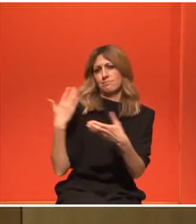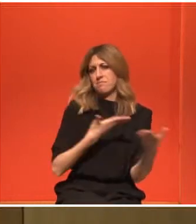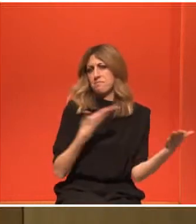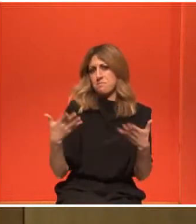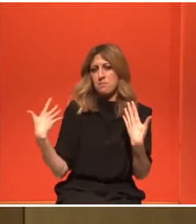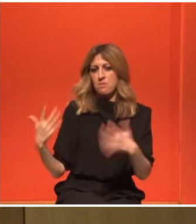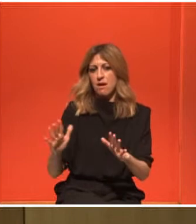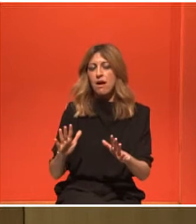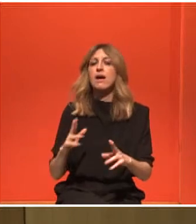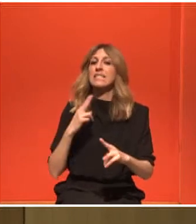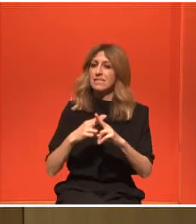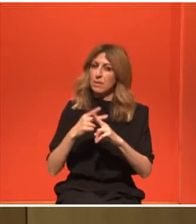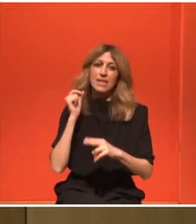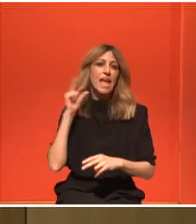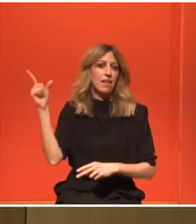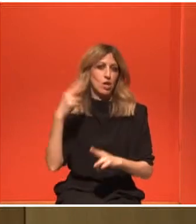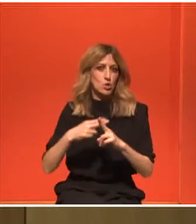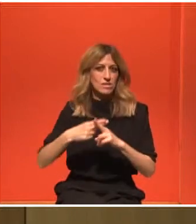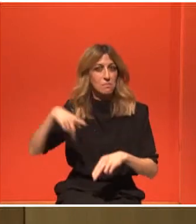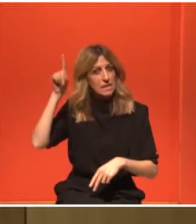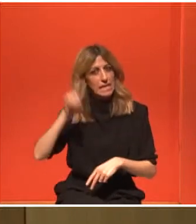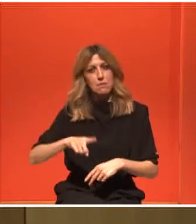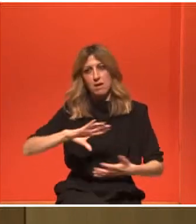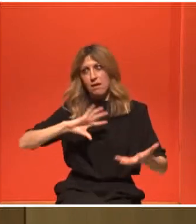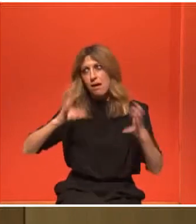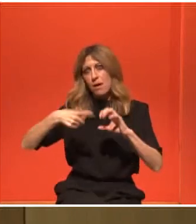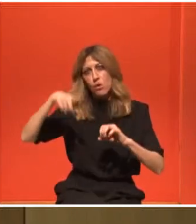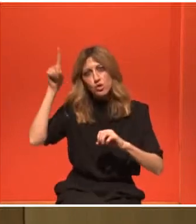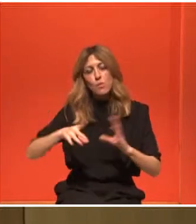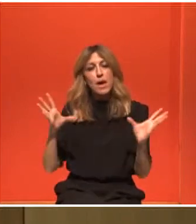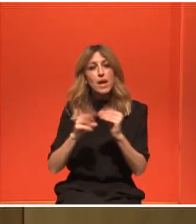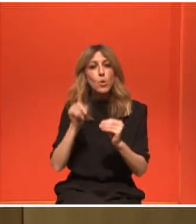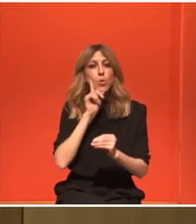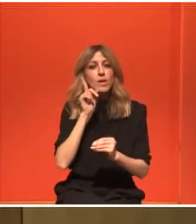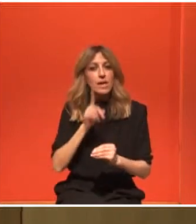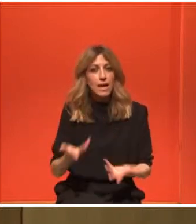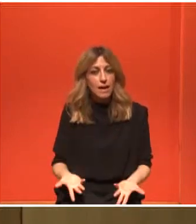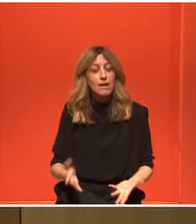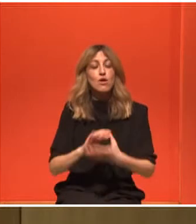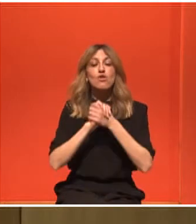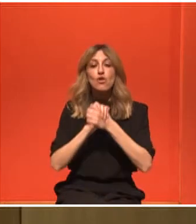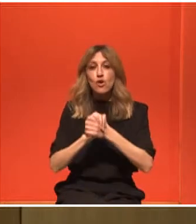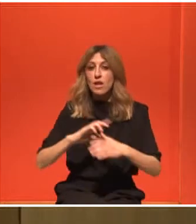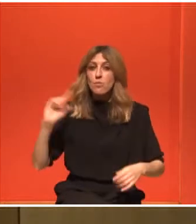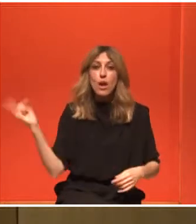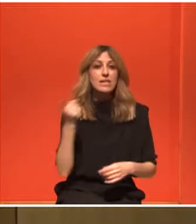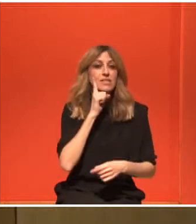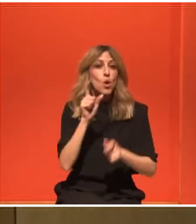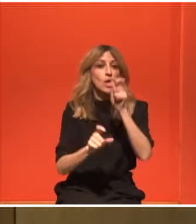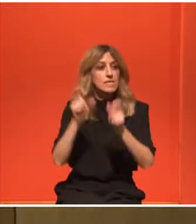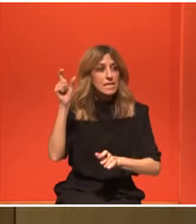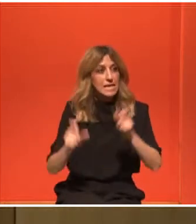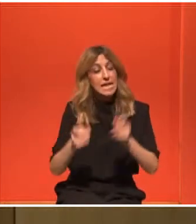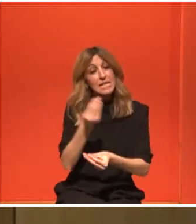εκδήλωση, σε μια σημαντική ημέρα, την Παγκόσμια ημέρα της Γυναίκας. Χρόνια πολλά, λοιπόν, σε όλες τις γυναίκες, ιδιαίτερα στις παριστάμενες.